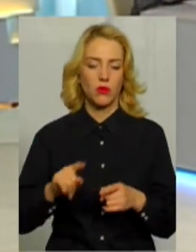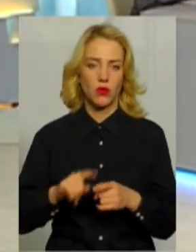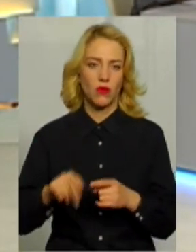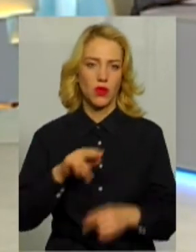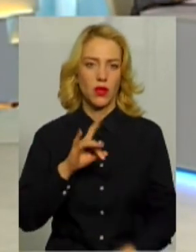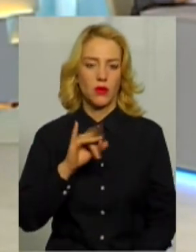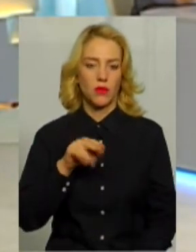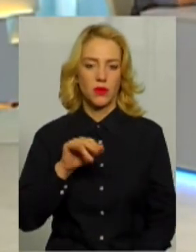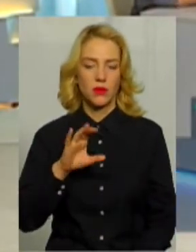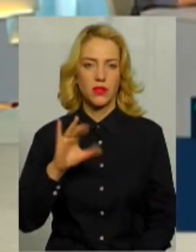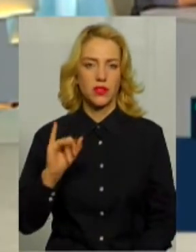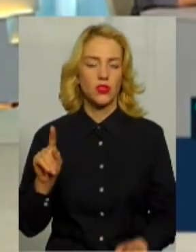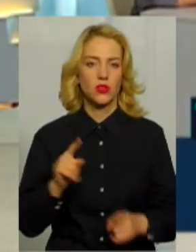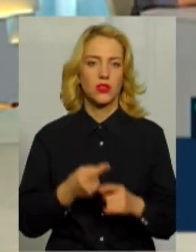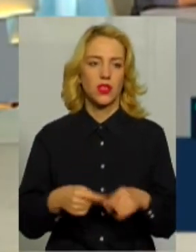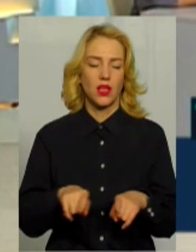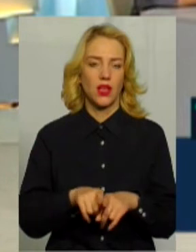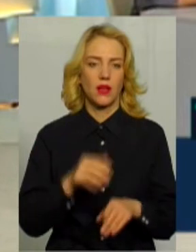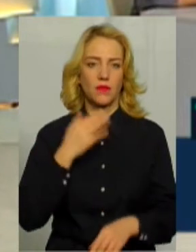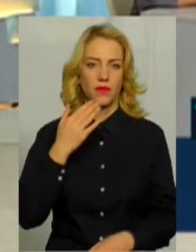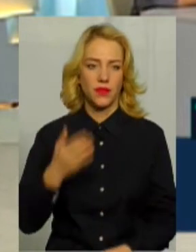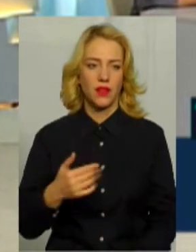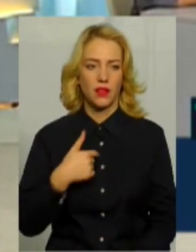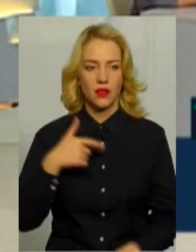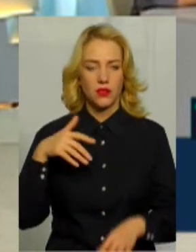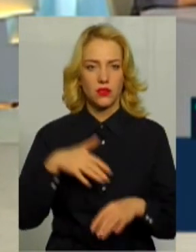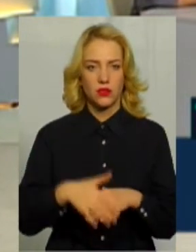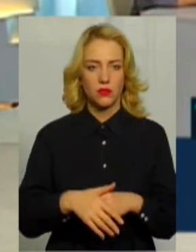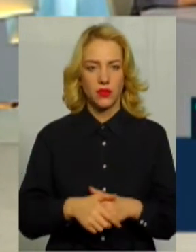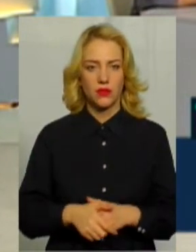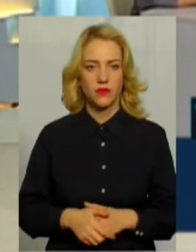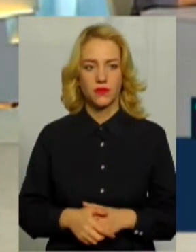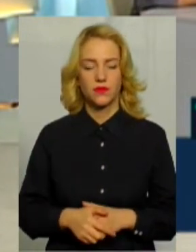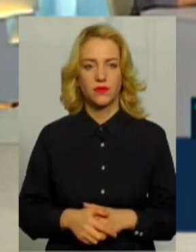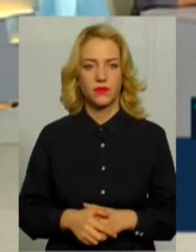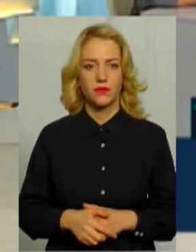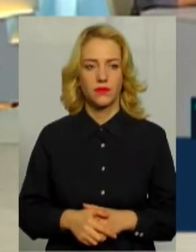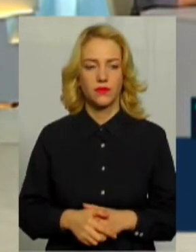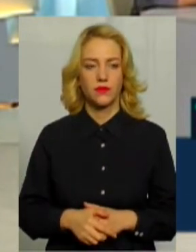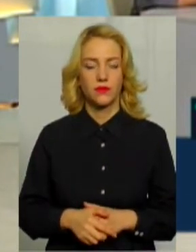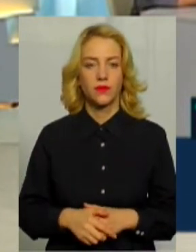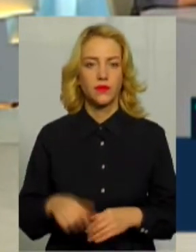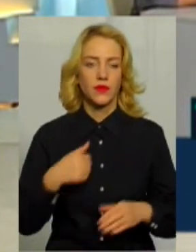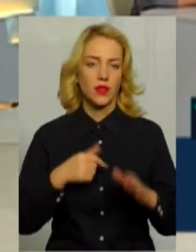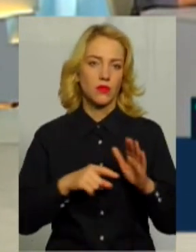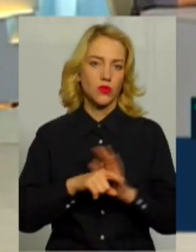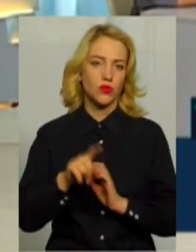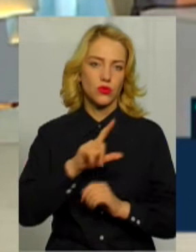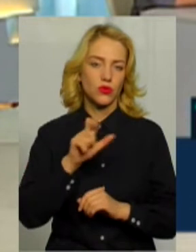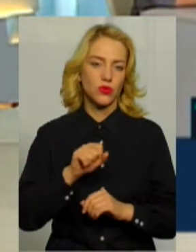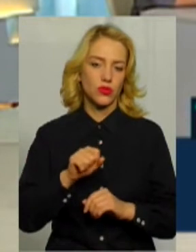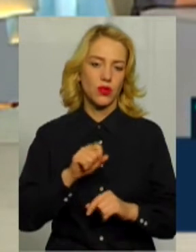приписи. Що це таке? Я зрозумів. Дякую за запитання. Почну я з мобільної групи.